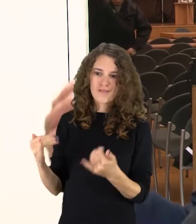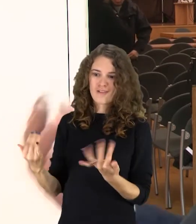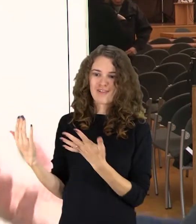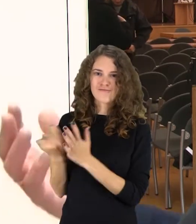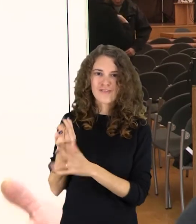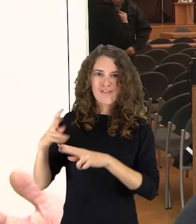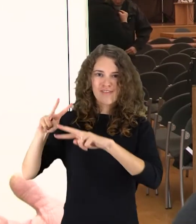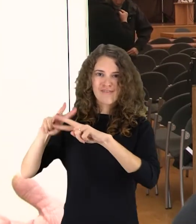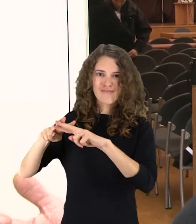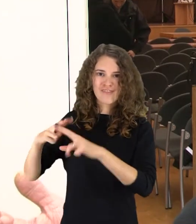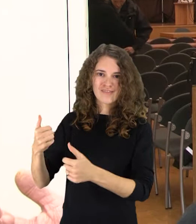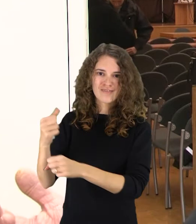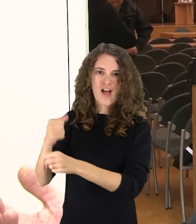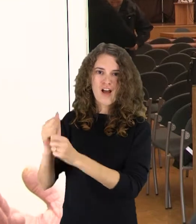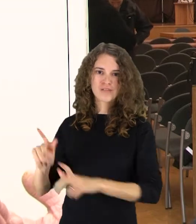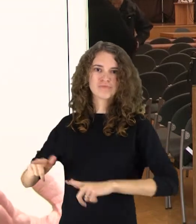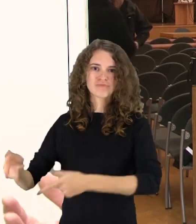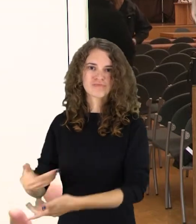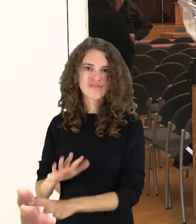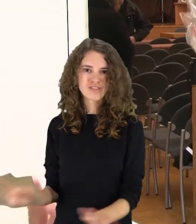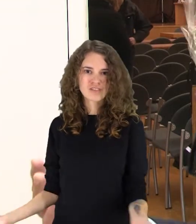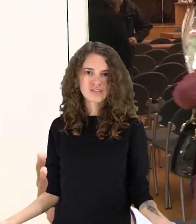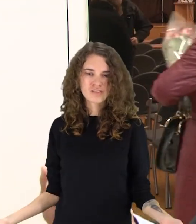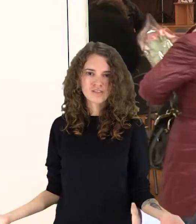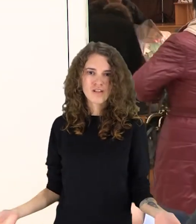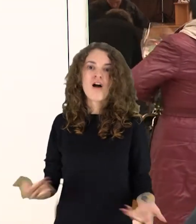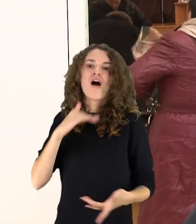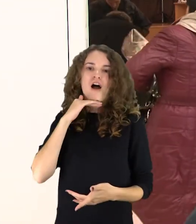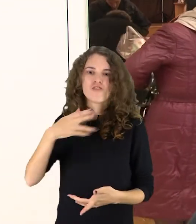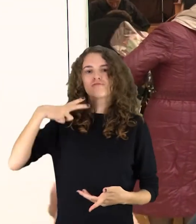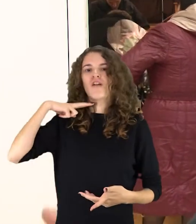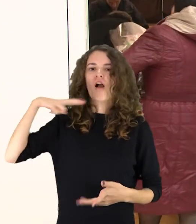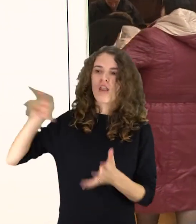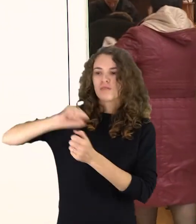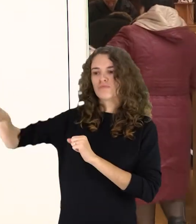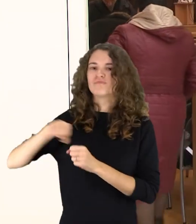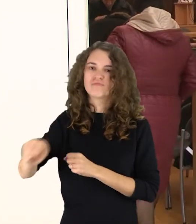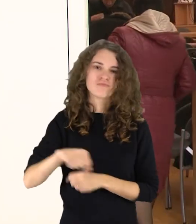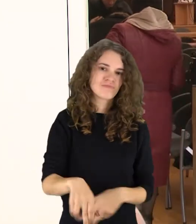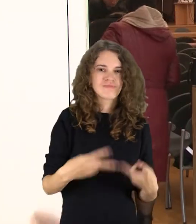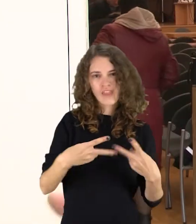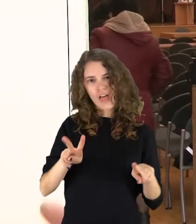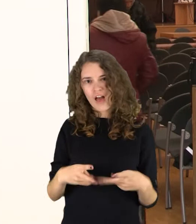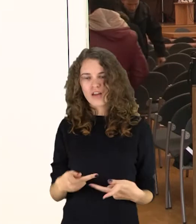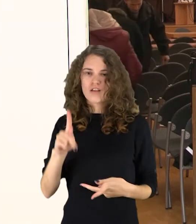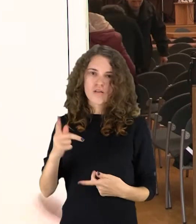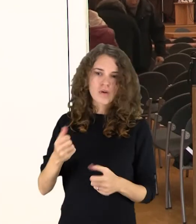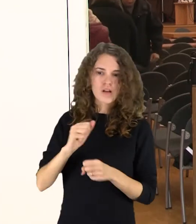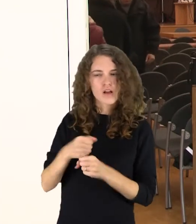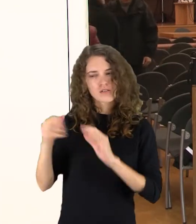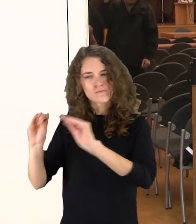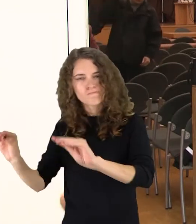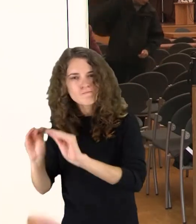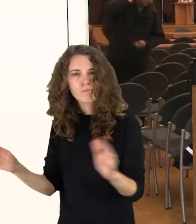paskiria dar vicemero kėdį. Tik dėl to, mes nesirošiam ir nenorim, kad kalėjimus sudintų žmonės, jos galima ir kitokiais būdais turbūt